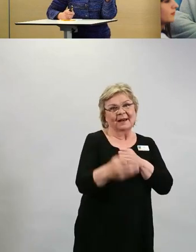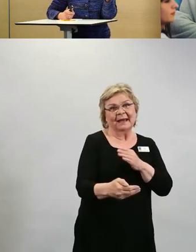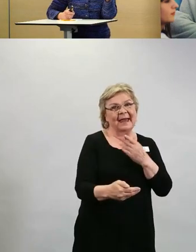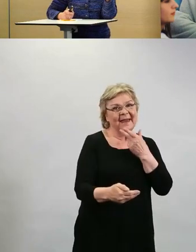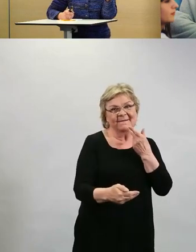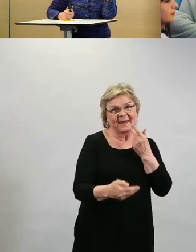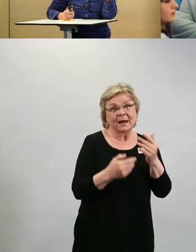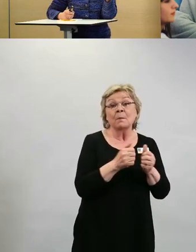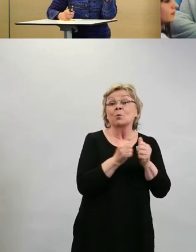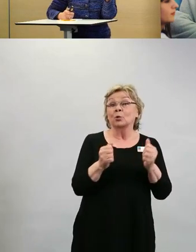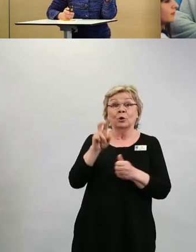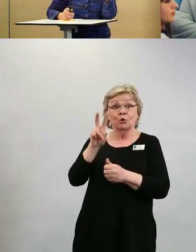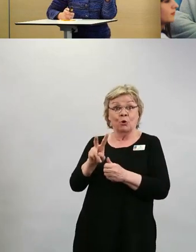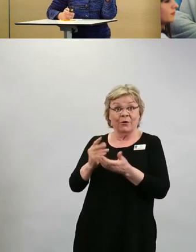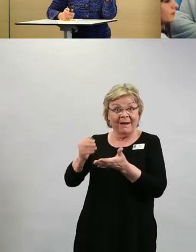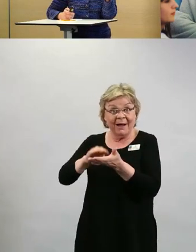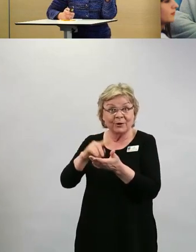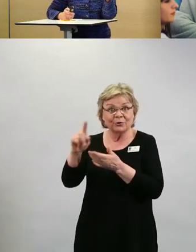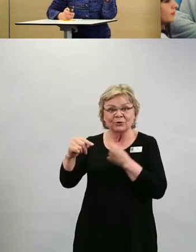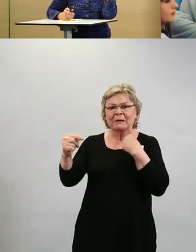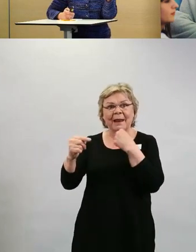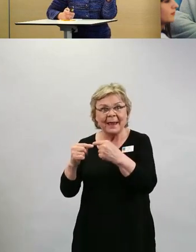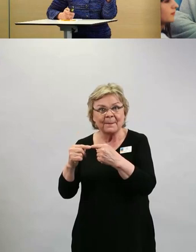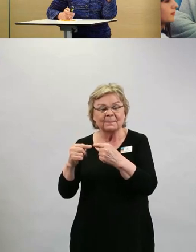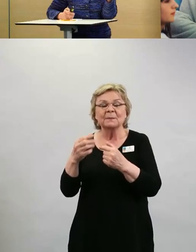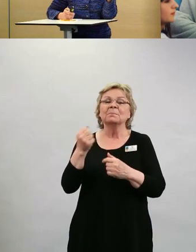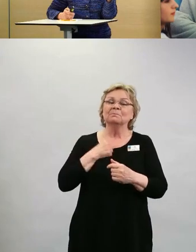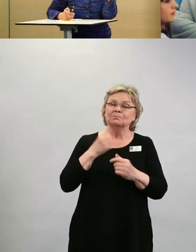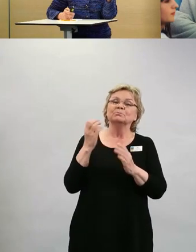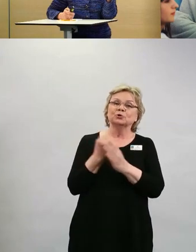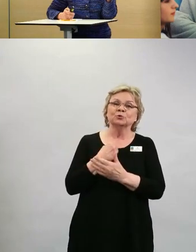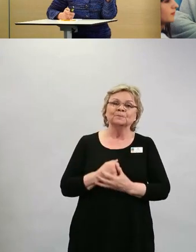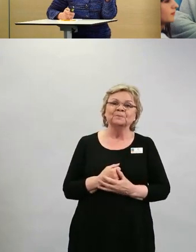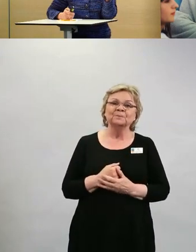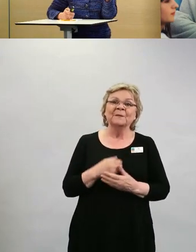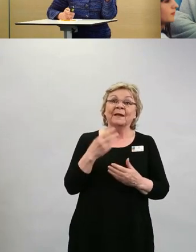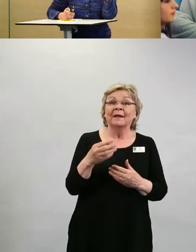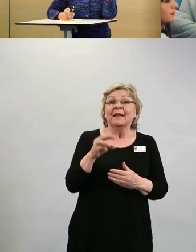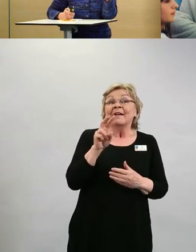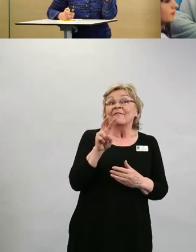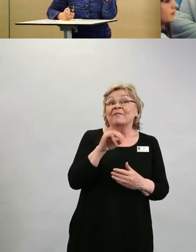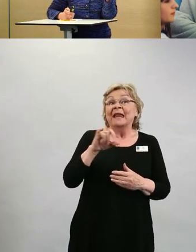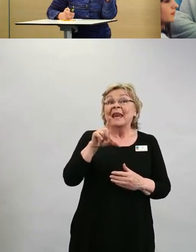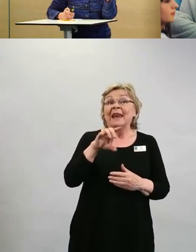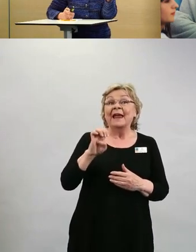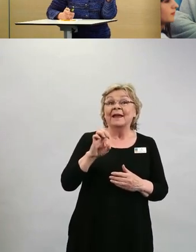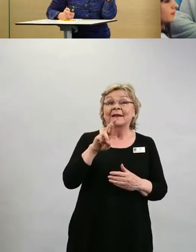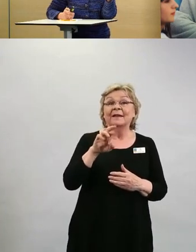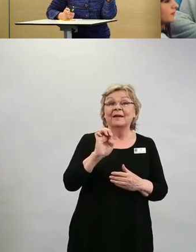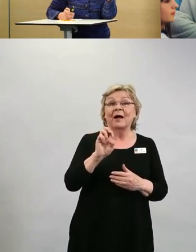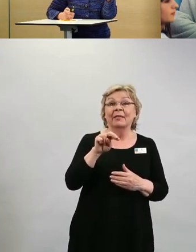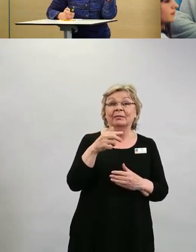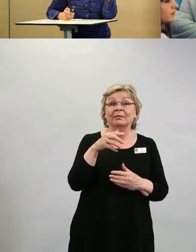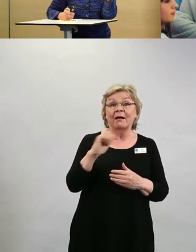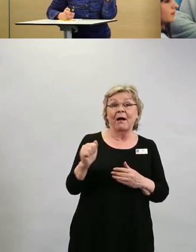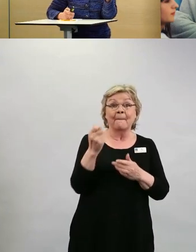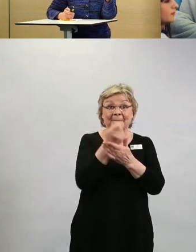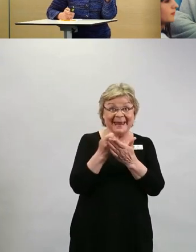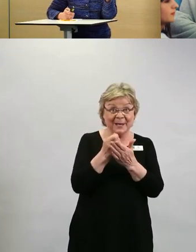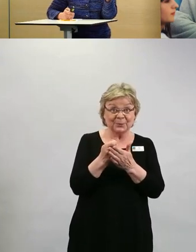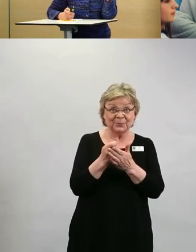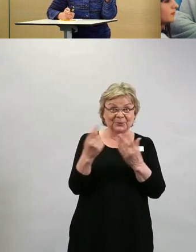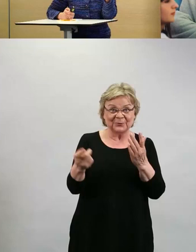Toisen annoksen jälkeen päästään paljon lähemmäksi sitä, mutta tässä lainaan Ville Rannan erinomaista pilapiirrosta, jossa